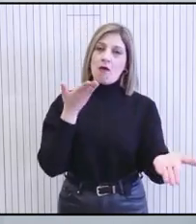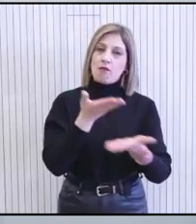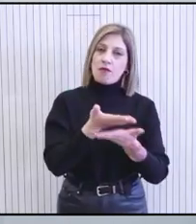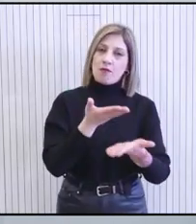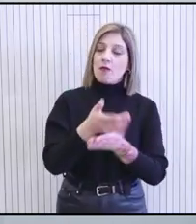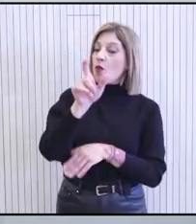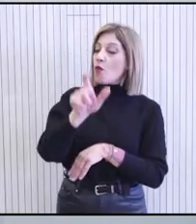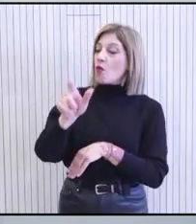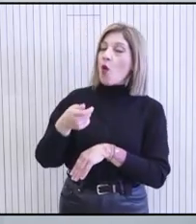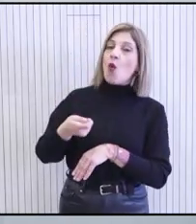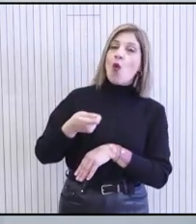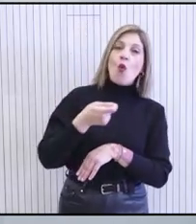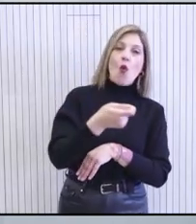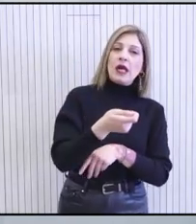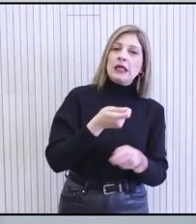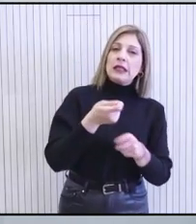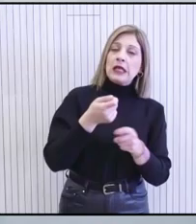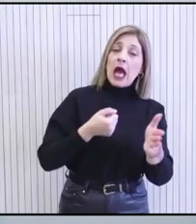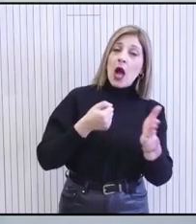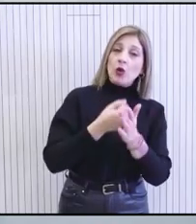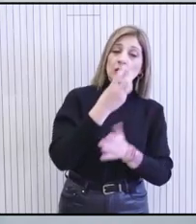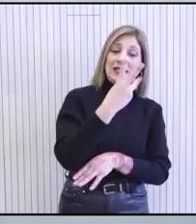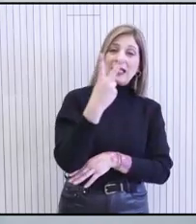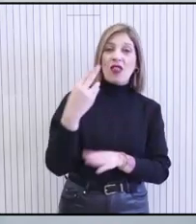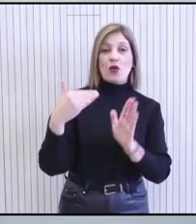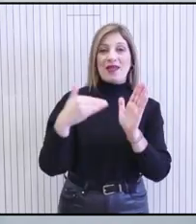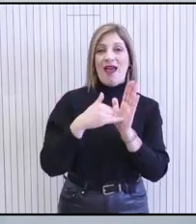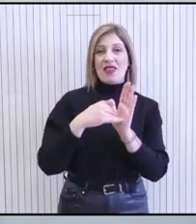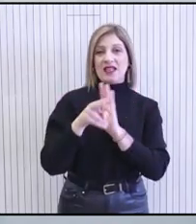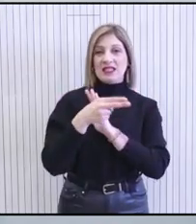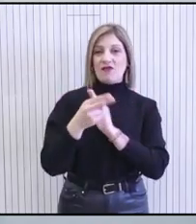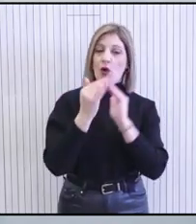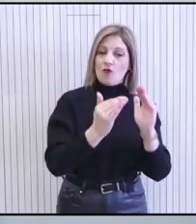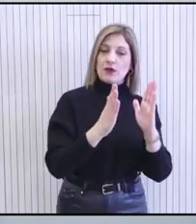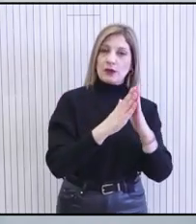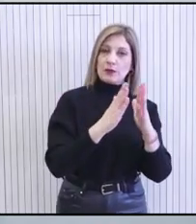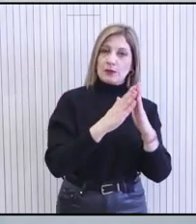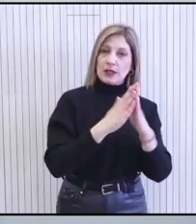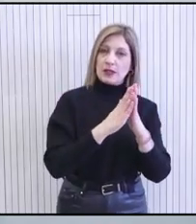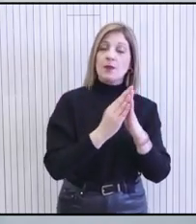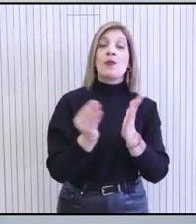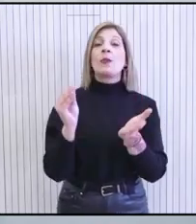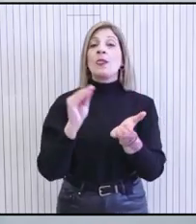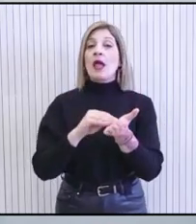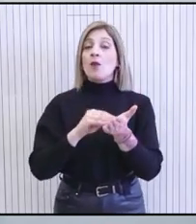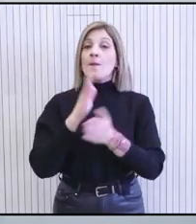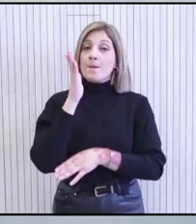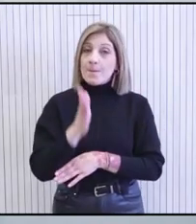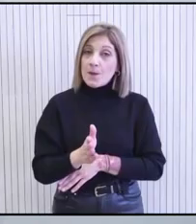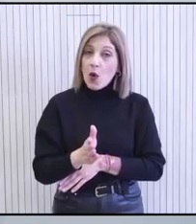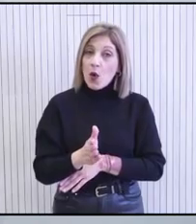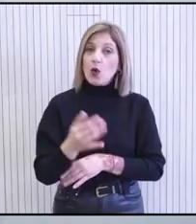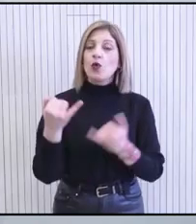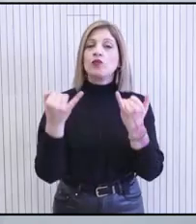μπορούν να λάβουν χορηγία έως 32.000 ευρώ για επενδύσεις σε εφιστάμενες κατοικίες. Αιτήσεις μπορούν να υποβληθούν μέσω του